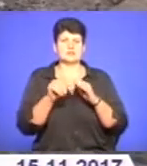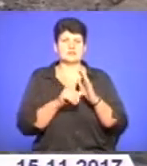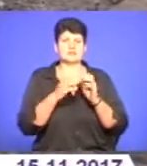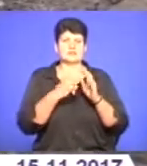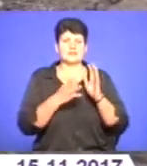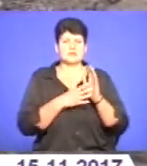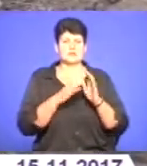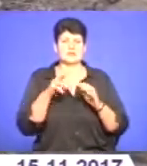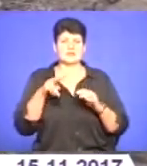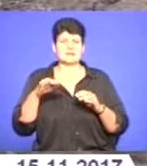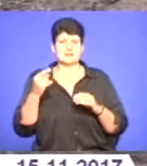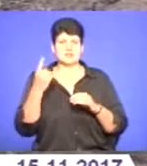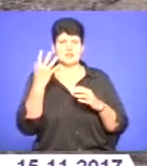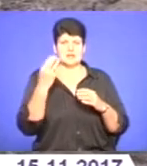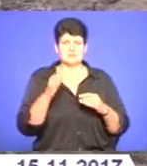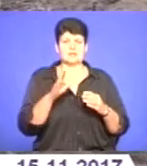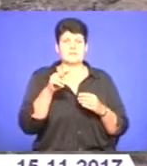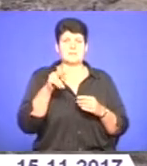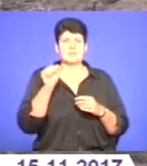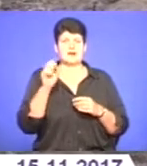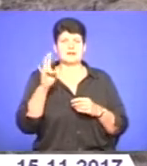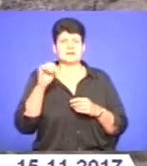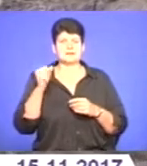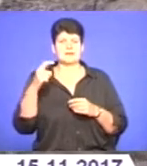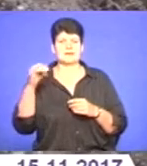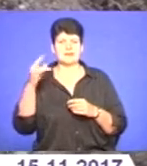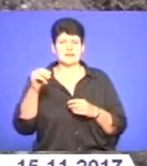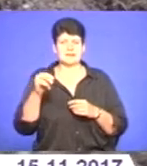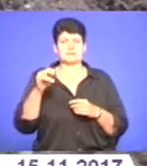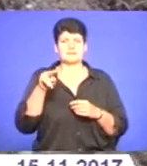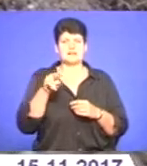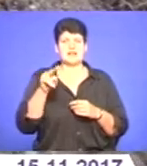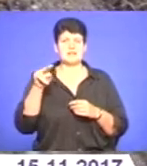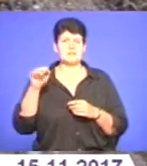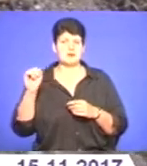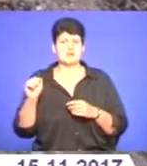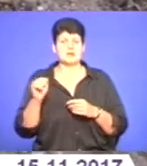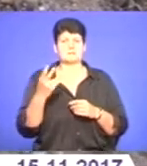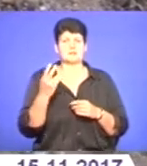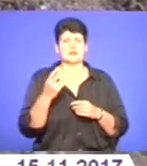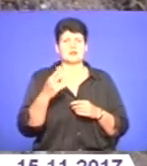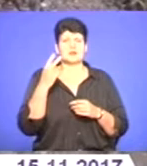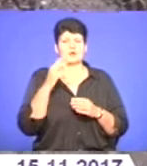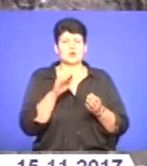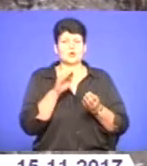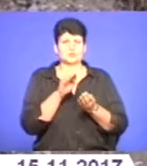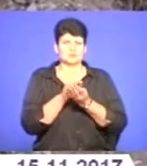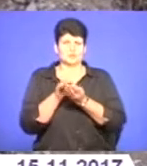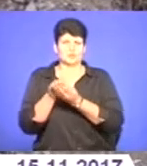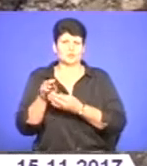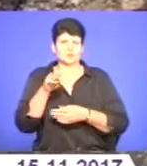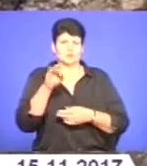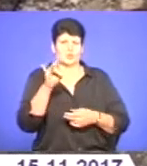Першого дня відбудеться панахида у соборі Петра і Павла в місті Чертків. Труни перебуватимуть протягом доби. Наступного дня розпочнеться чин